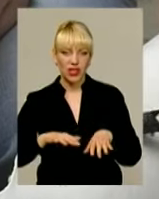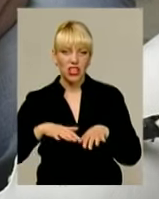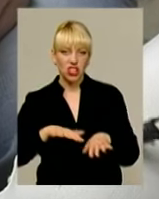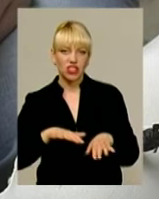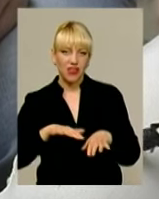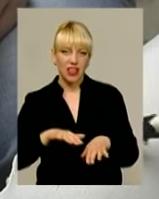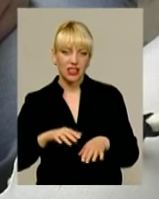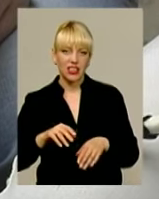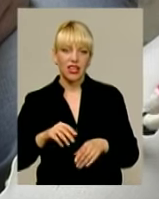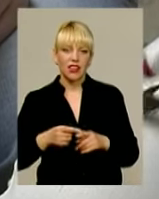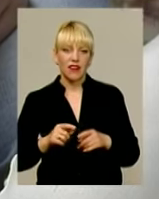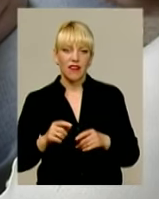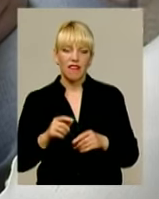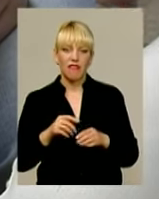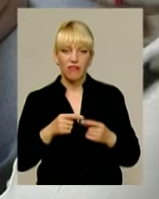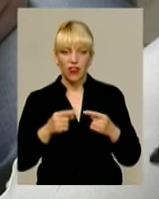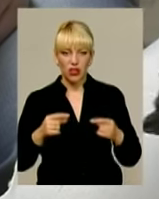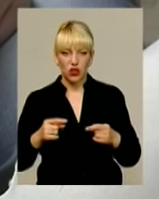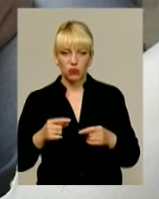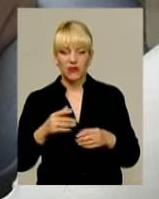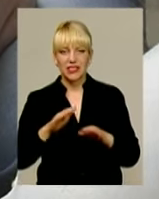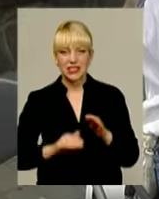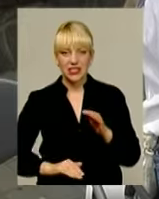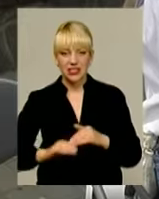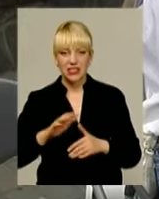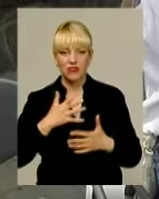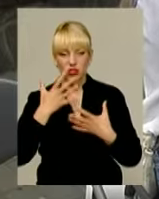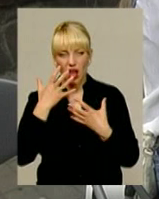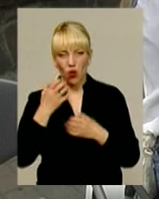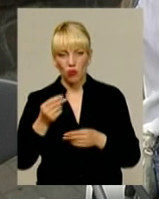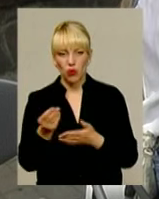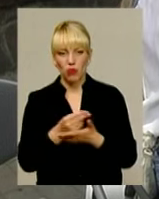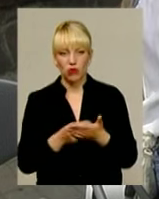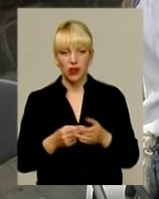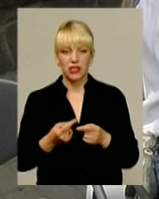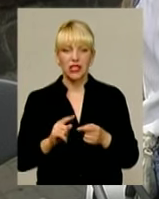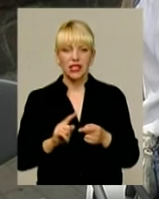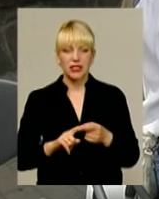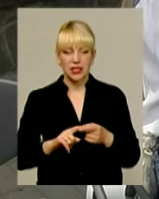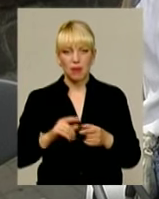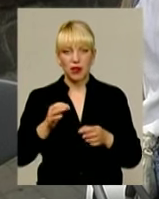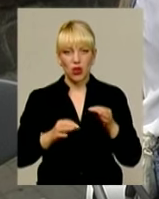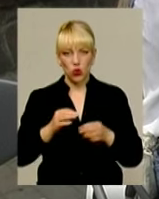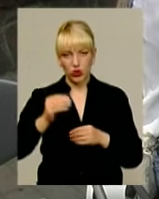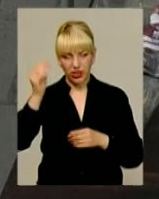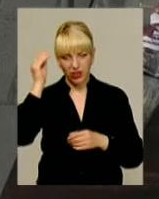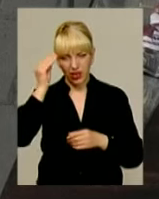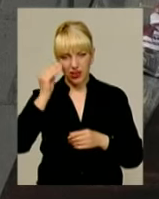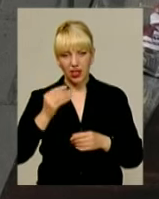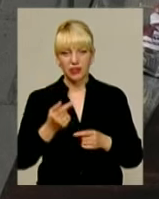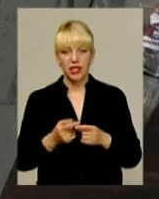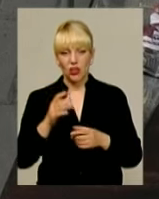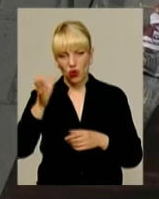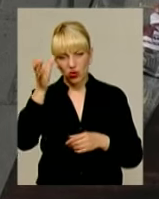-трикотажних виробів. З дитинства захоплюється малюванням. З цих елементів природного таланту та освіти і склалося